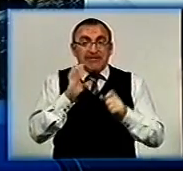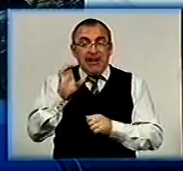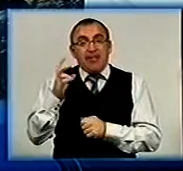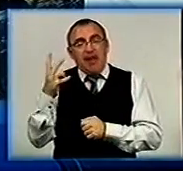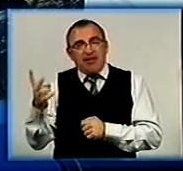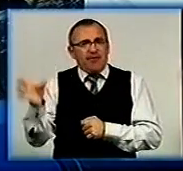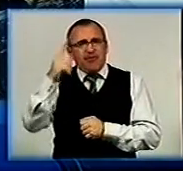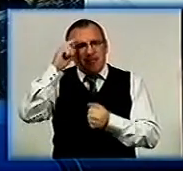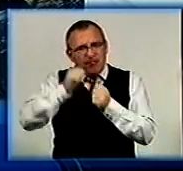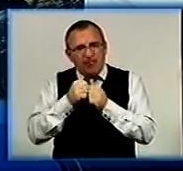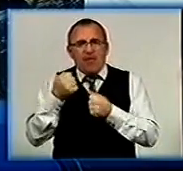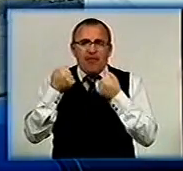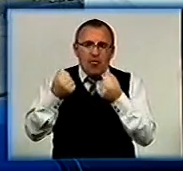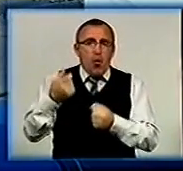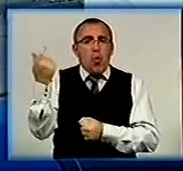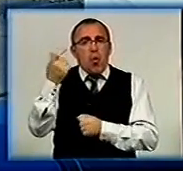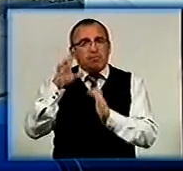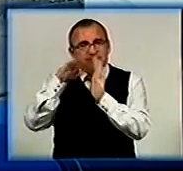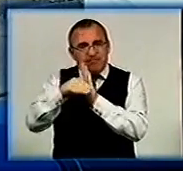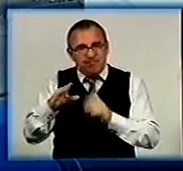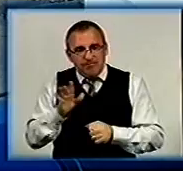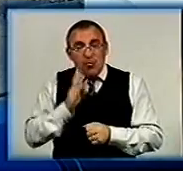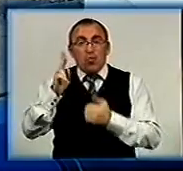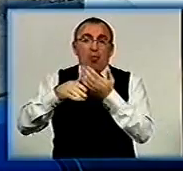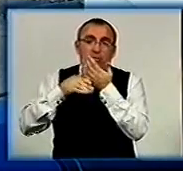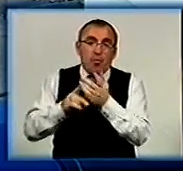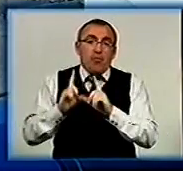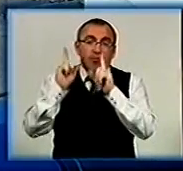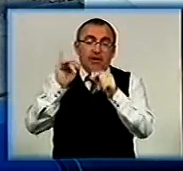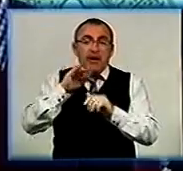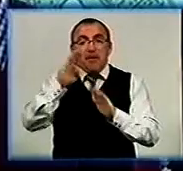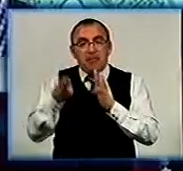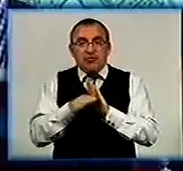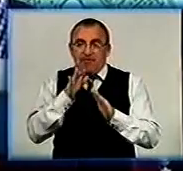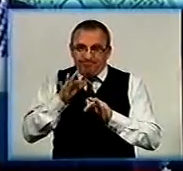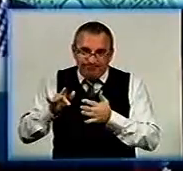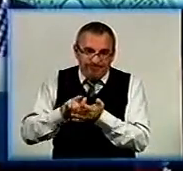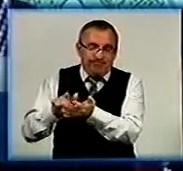пам'ятають всіх – водіїв, господарів, в яких жили, тих, хто допомагав до поїздки та під час неї.